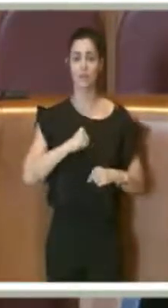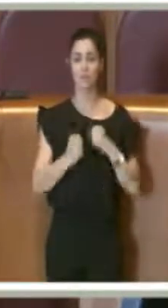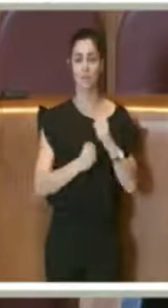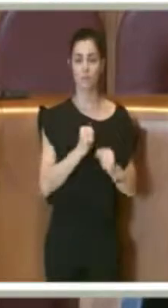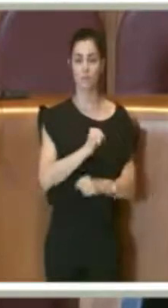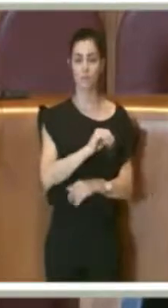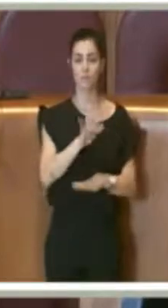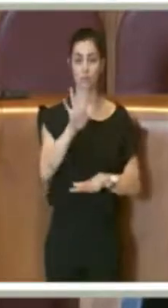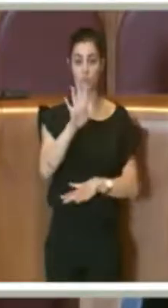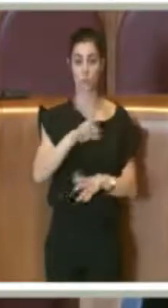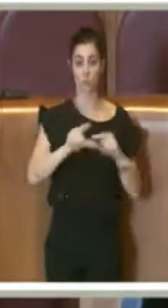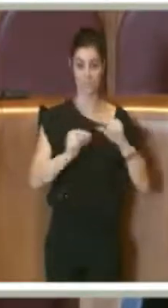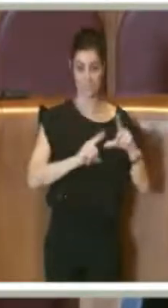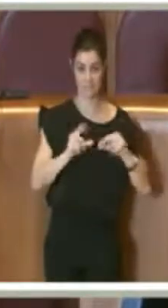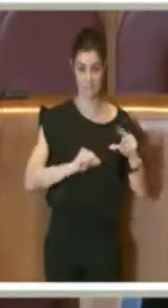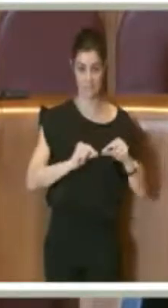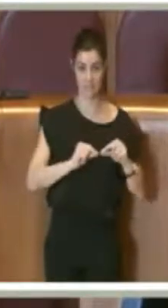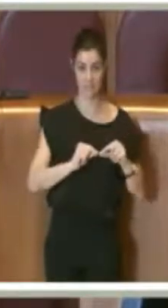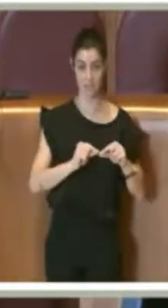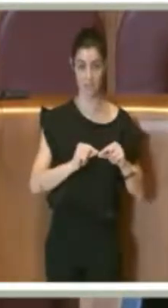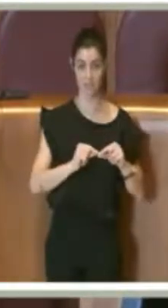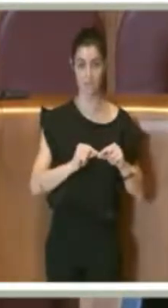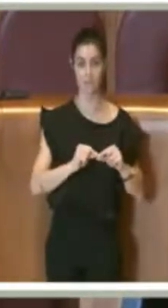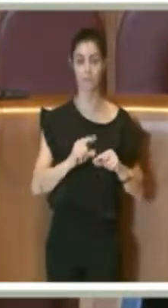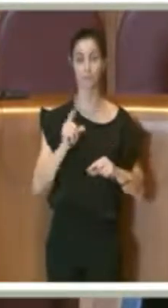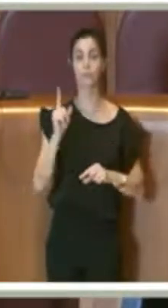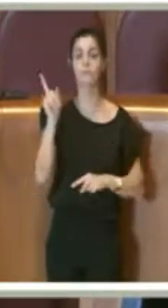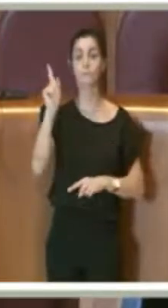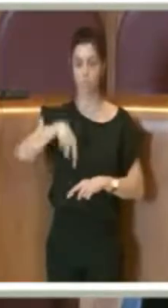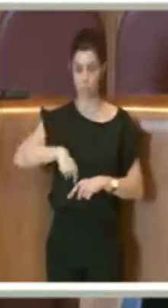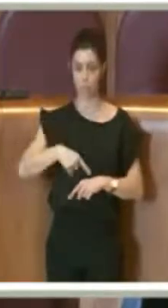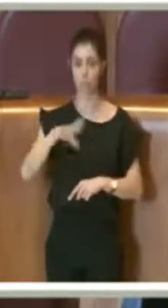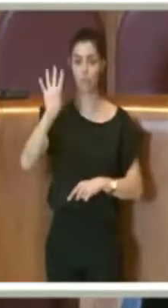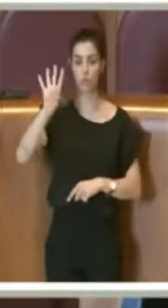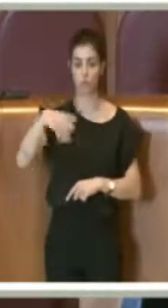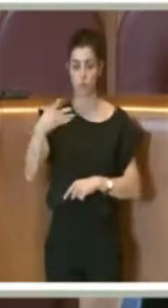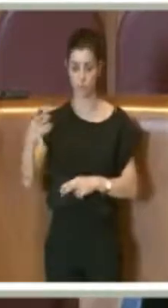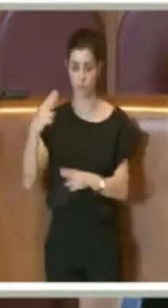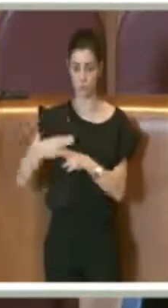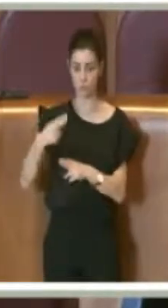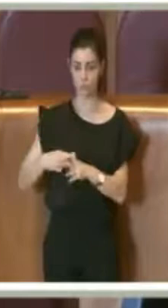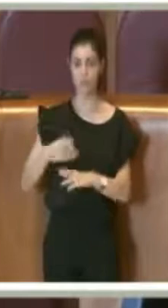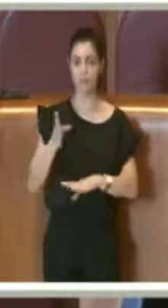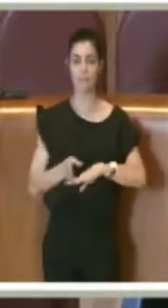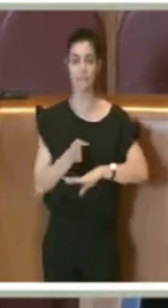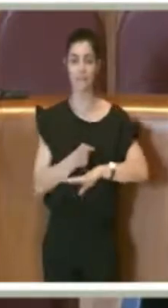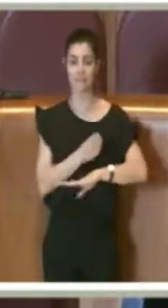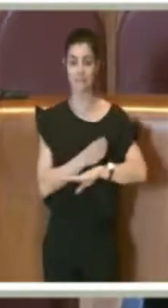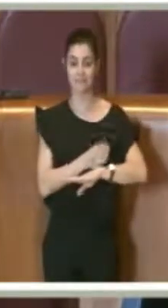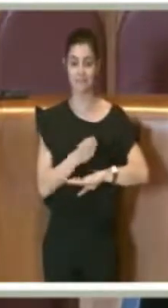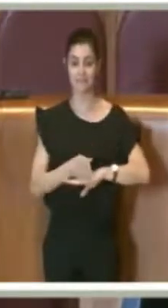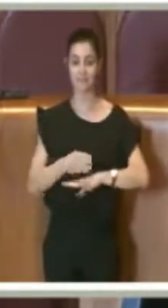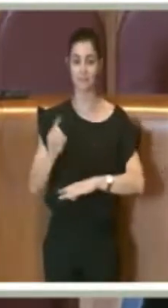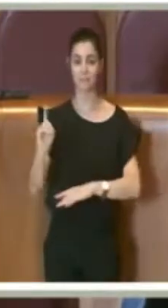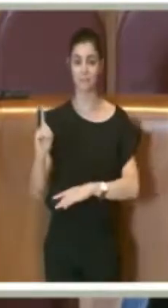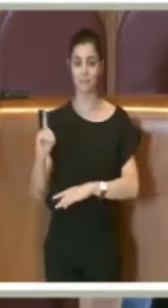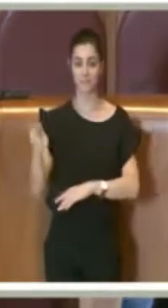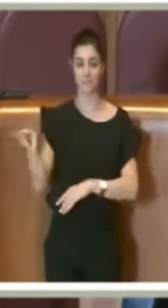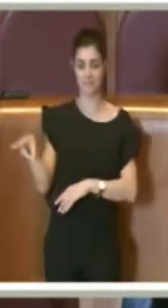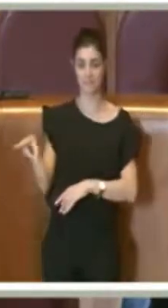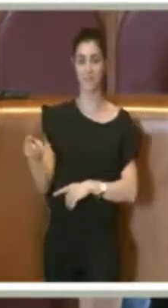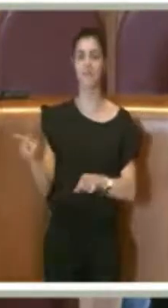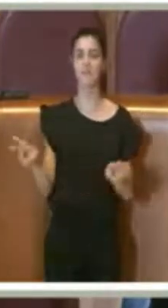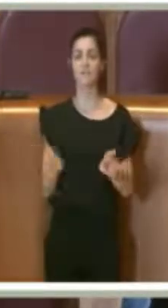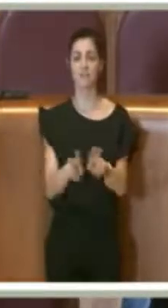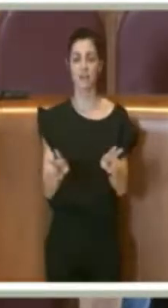ma anche ormai del piano di Roma, del Partito Democratico e anche di Fratelli d